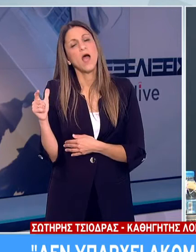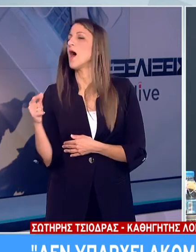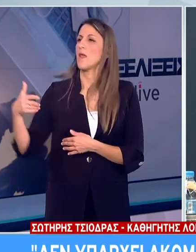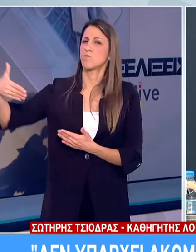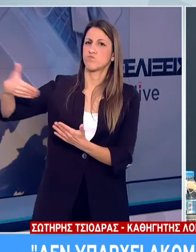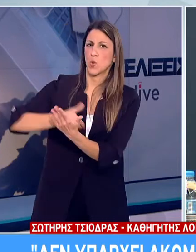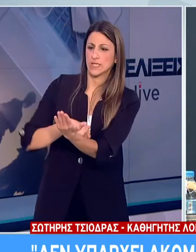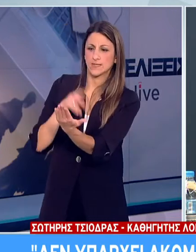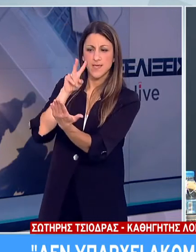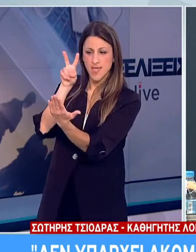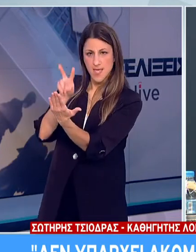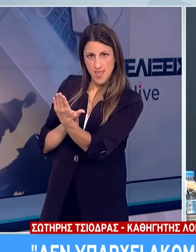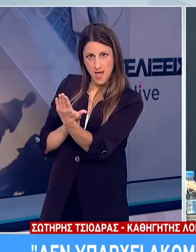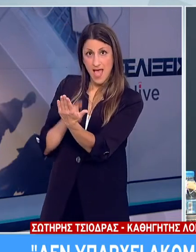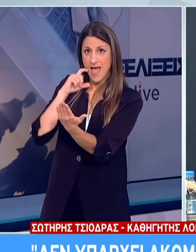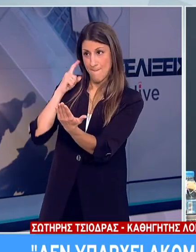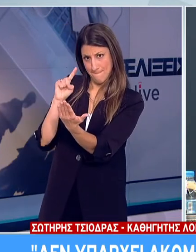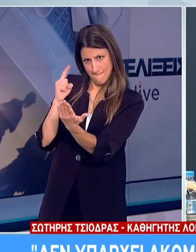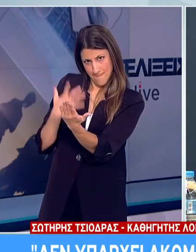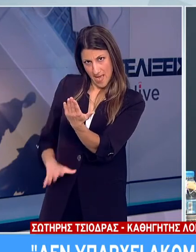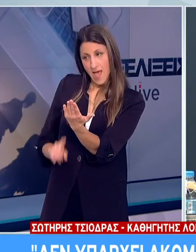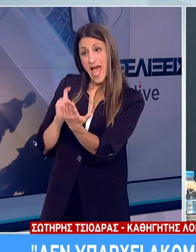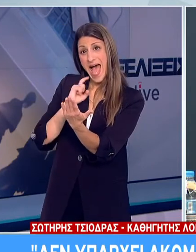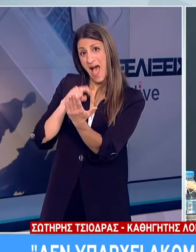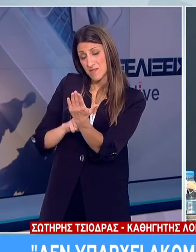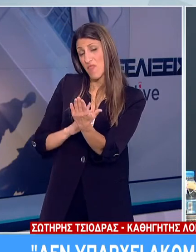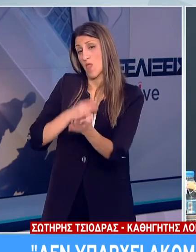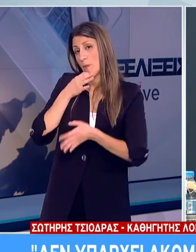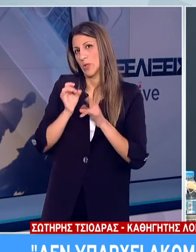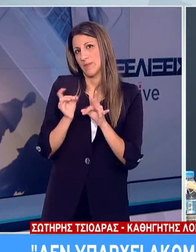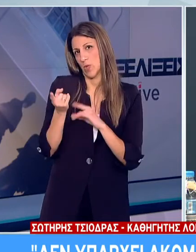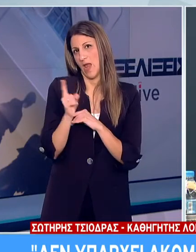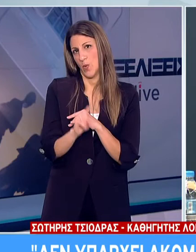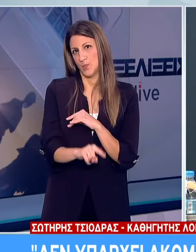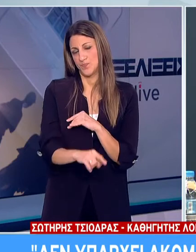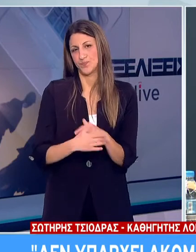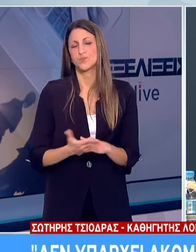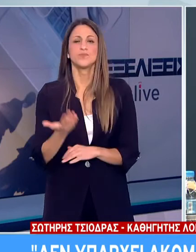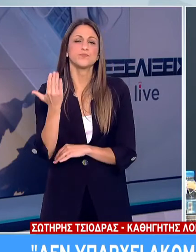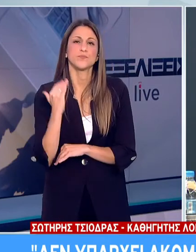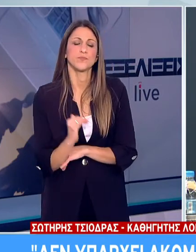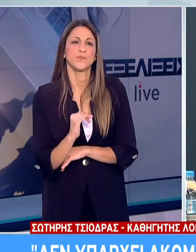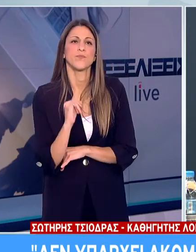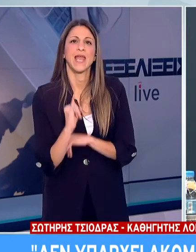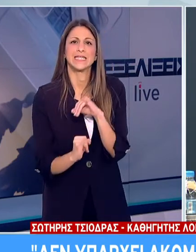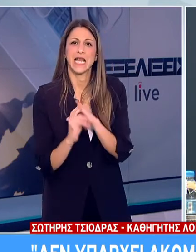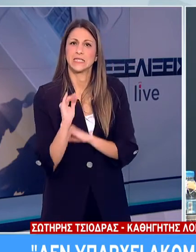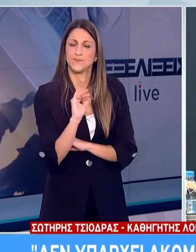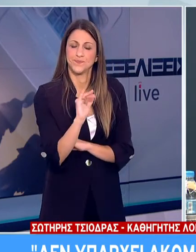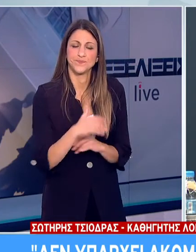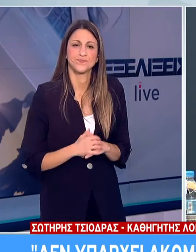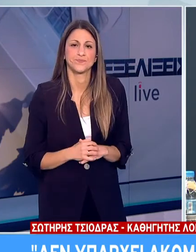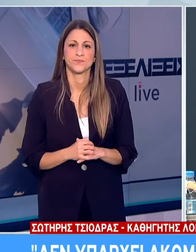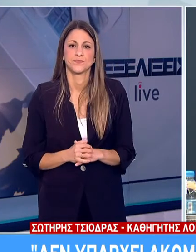εισήγηση θα μου επιτρέψετε να μην σας πω περισσότερα αυτή τη στιγμή Ο κ. Ξηδόπουλος από το zougla.gr Κύριε